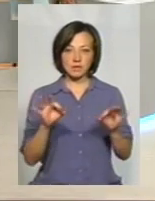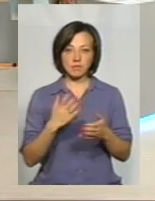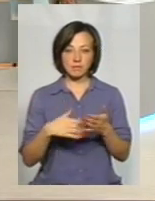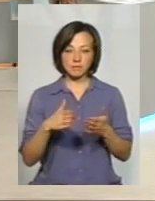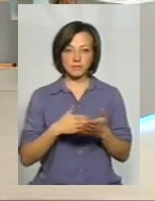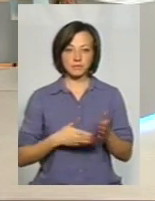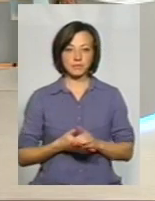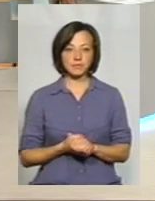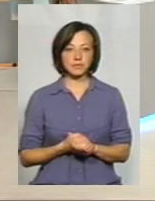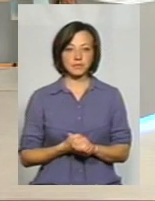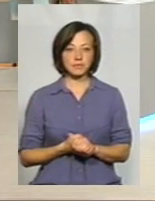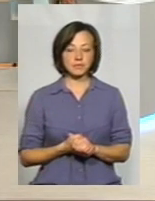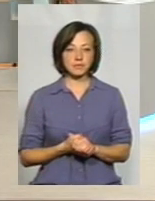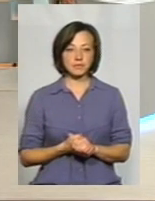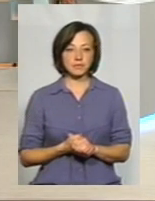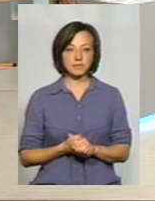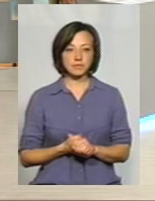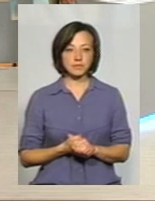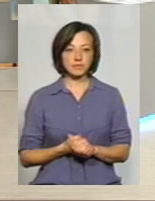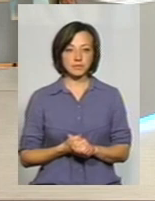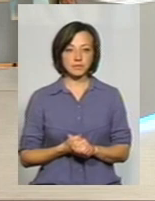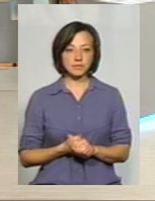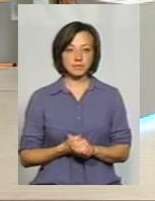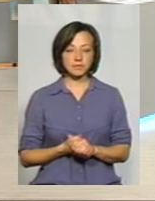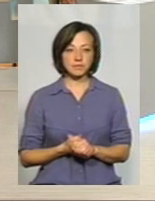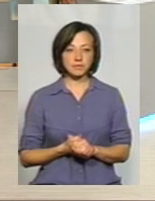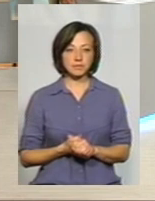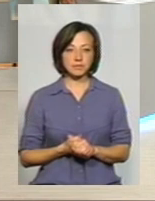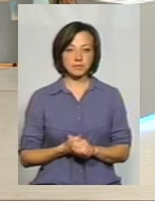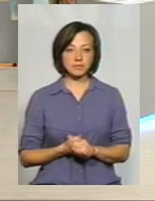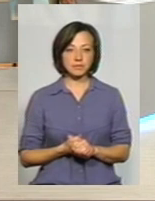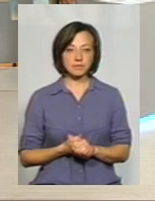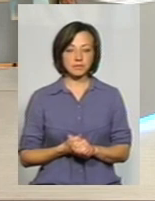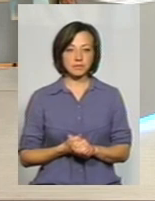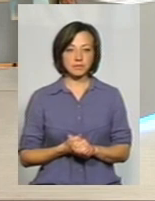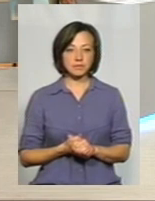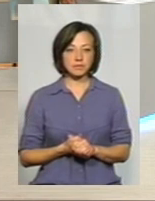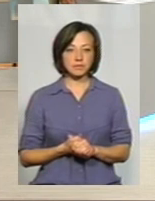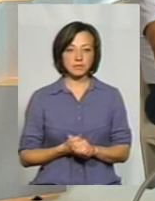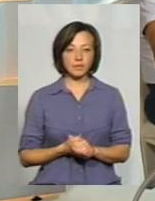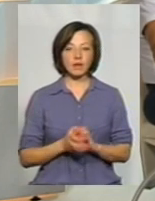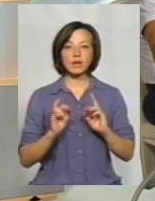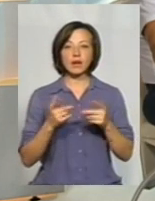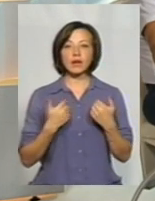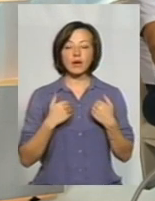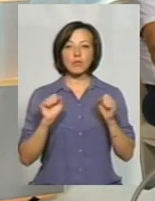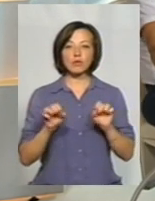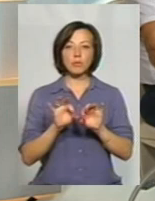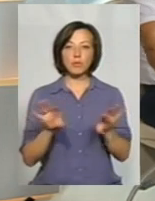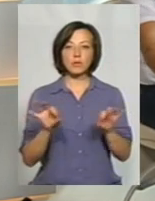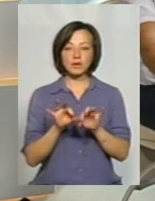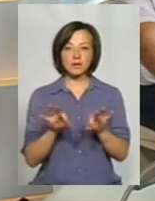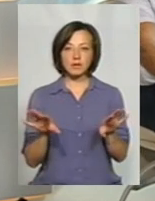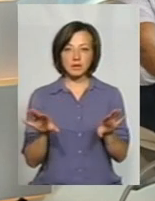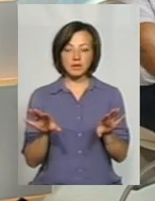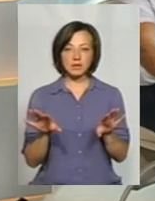Як ви таке прокоментуєте? Ну, я, як я можу прокоментувати, як я